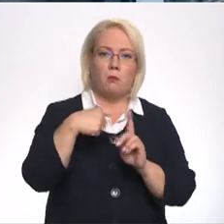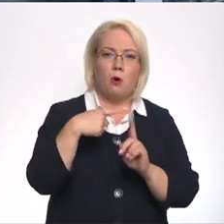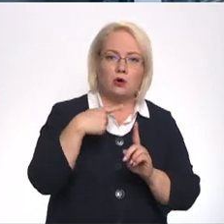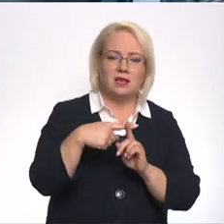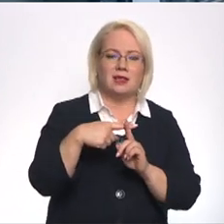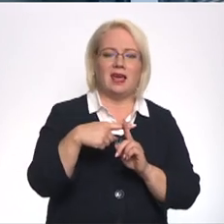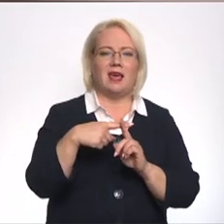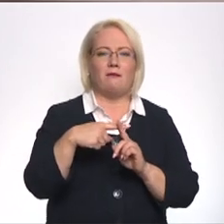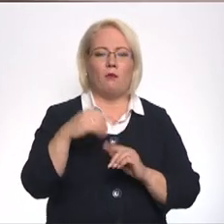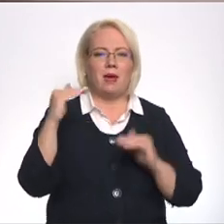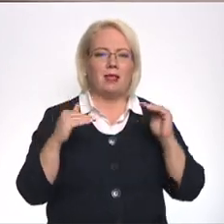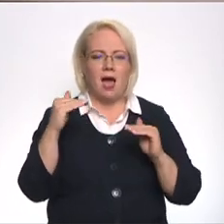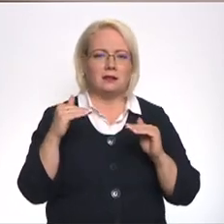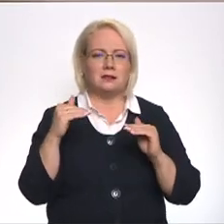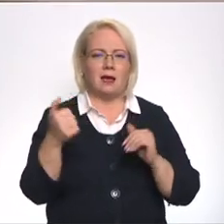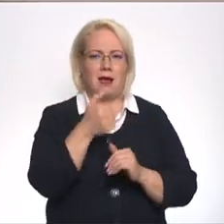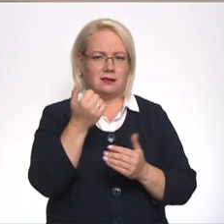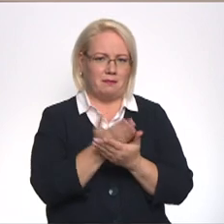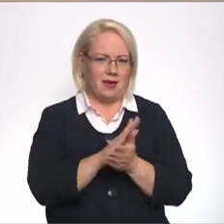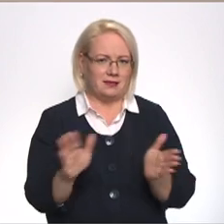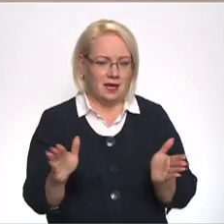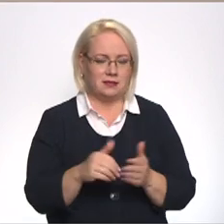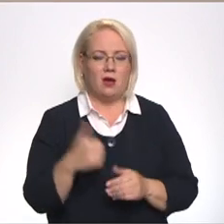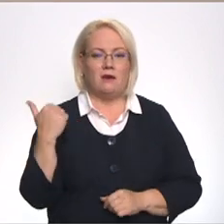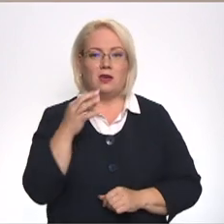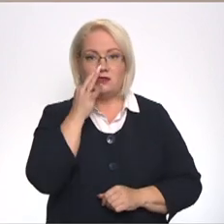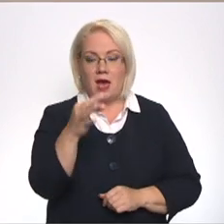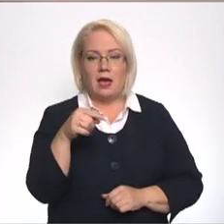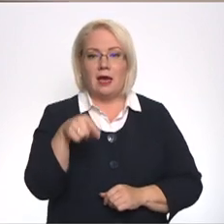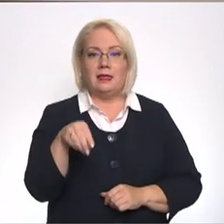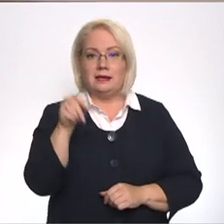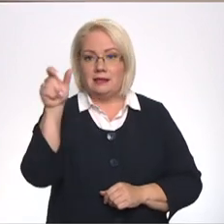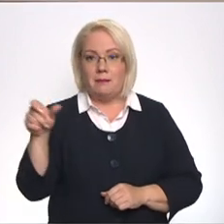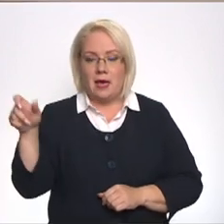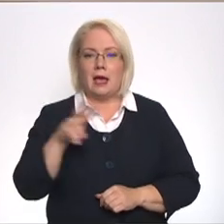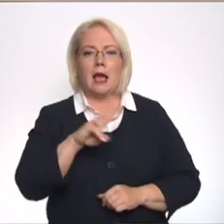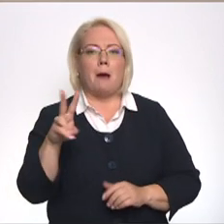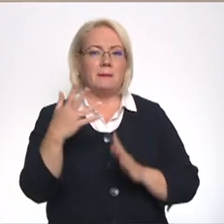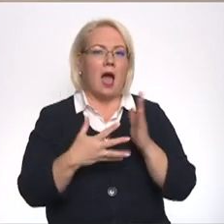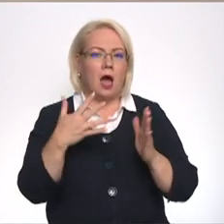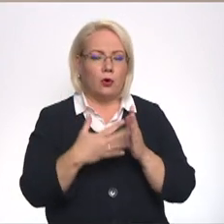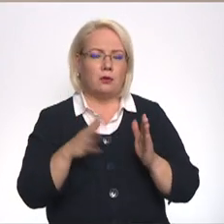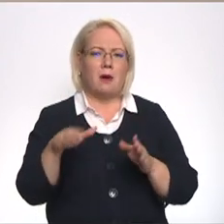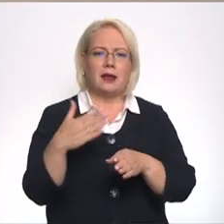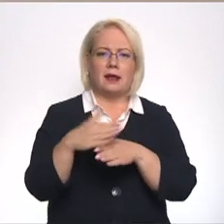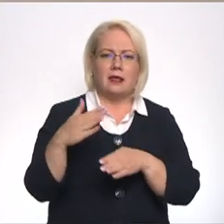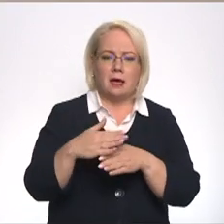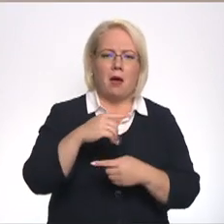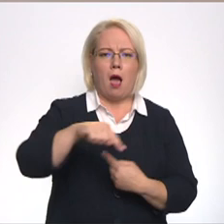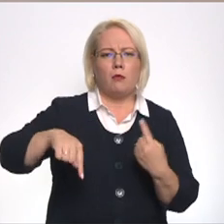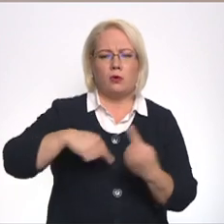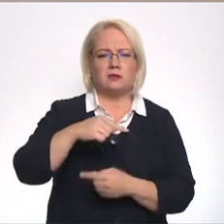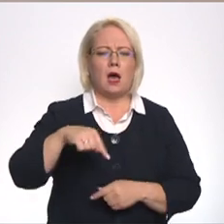bilansu noslēgt gadu. Tiem, protams, zemniekiem, kam ir jānoreiķinās par kredītiem, par apgrozām valīdzekļu iegāti ir